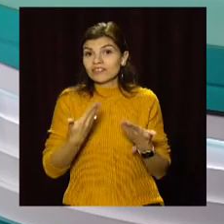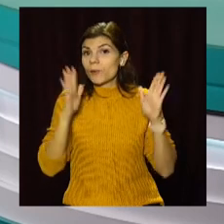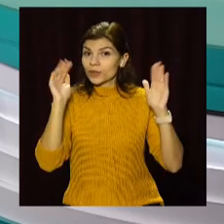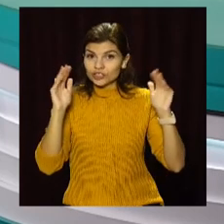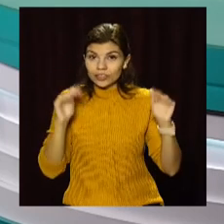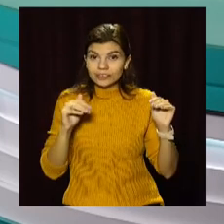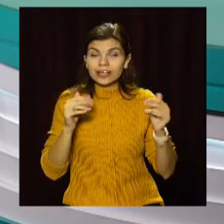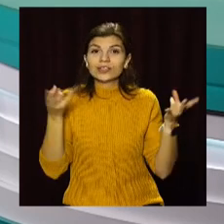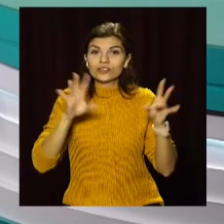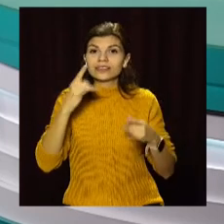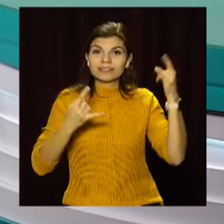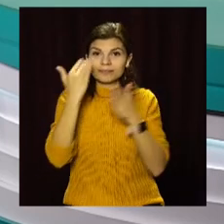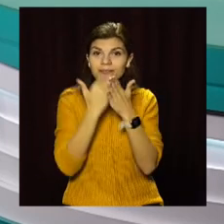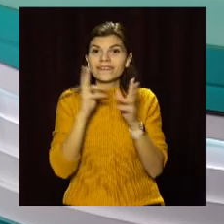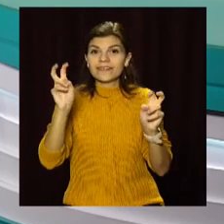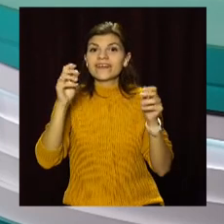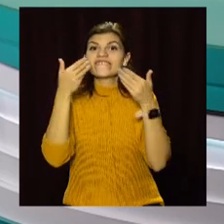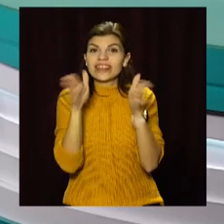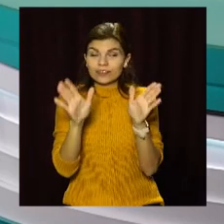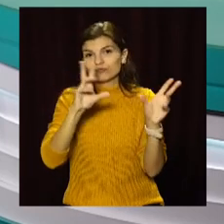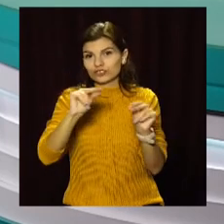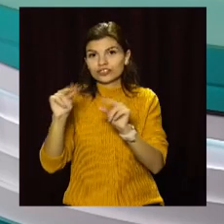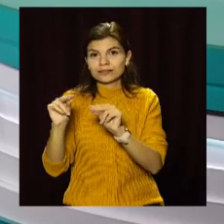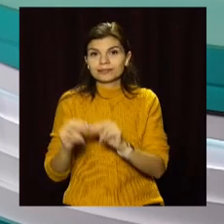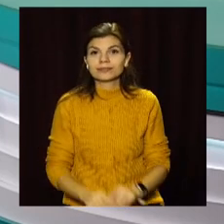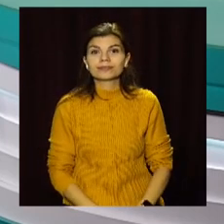прощаюся, залишайтеся з відкритим і нехай щастить!